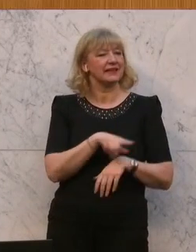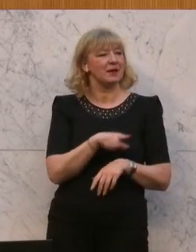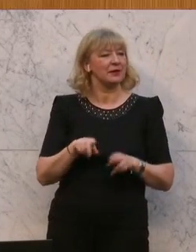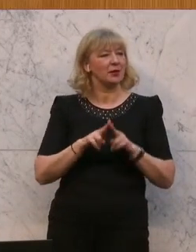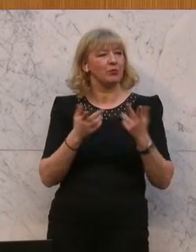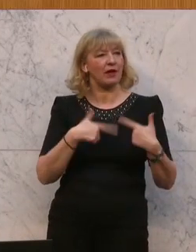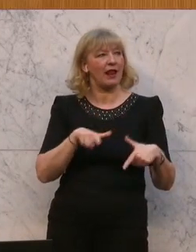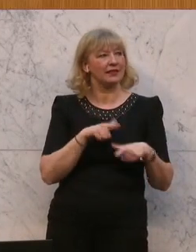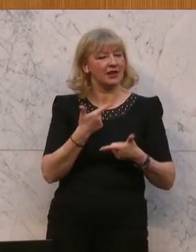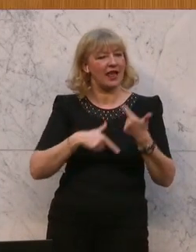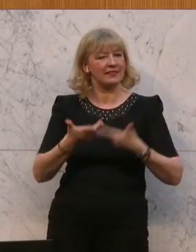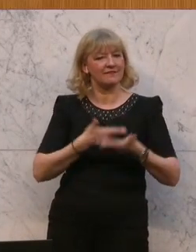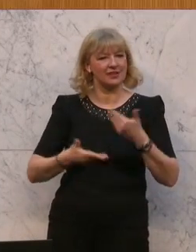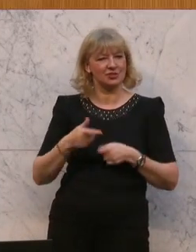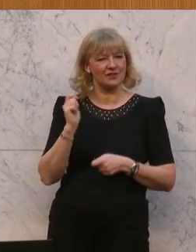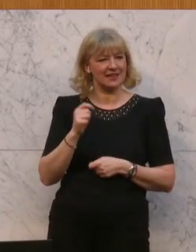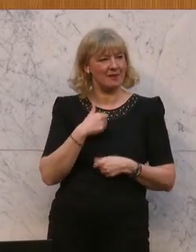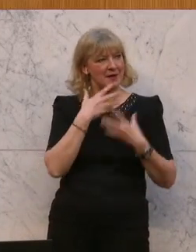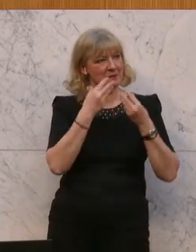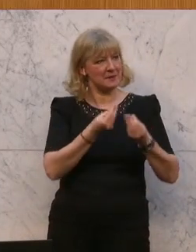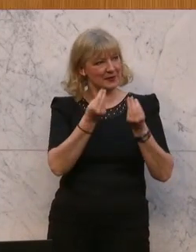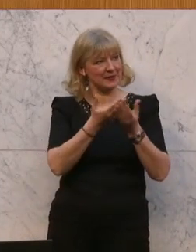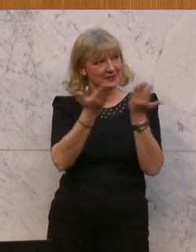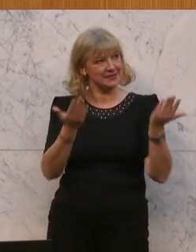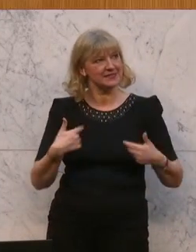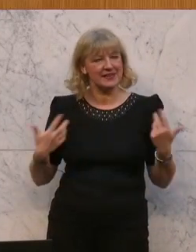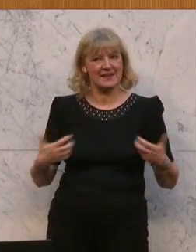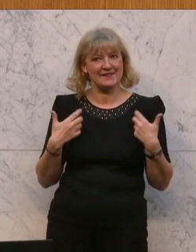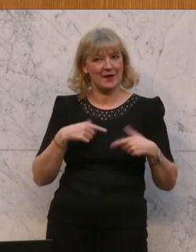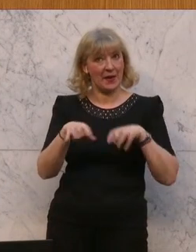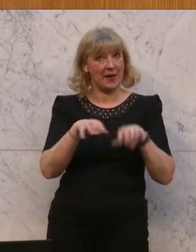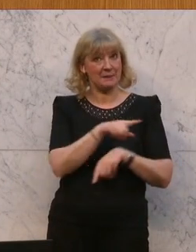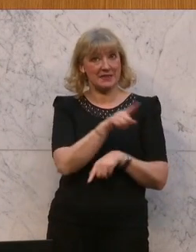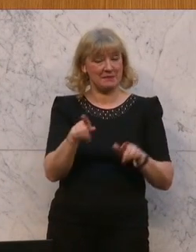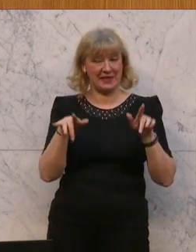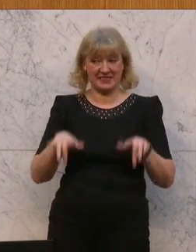Burgenländischen Landwirtschaftskammer begrüßen. Ich freue mich, dass unsere Mitarbeiter hier sind.